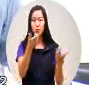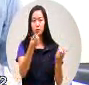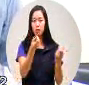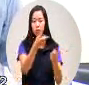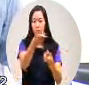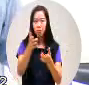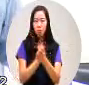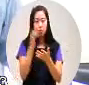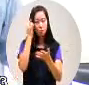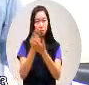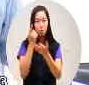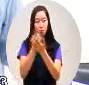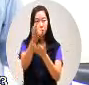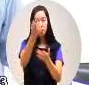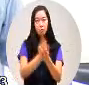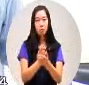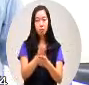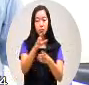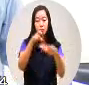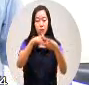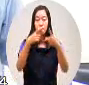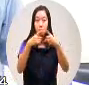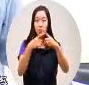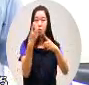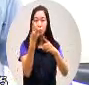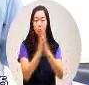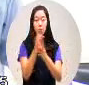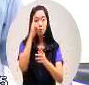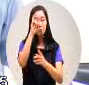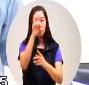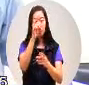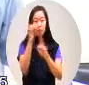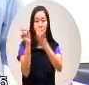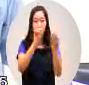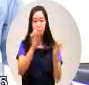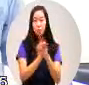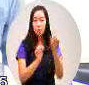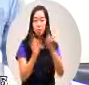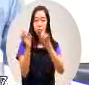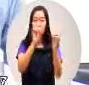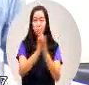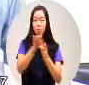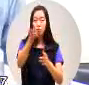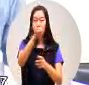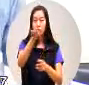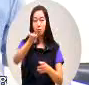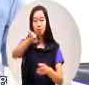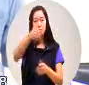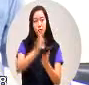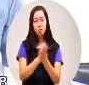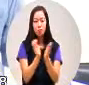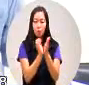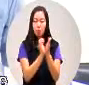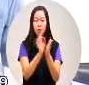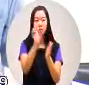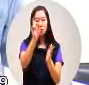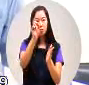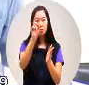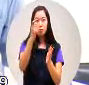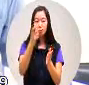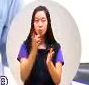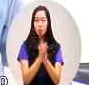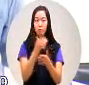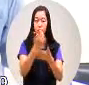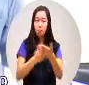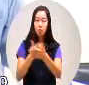每天三个工人十天一天一千五也不但十万块六百多万扣掉